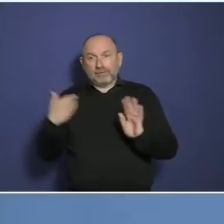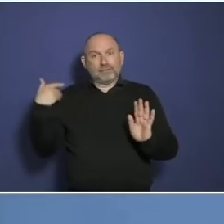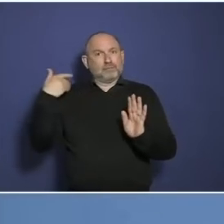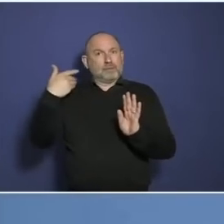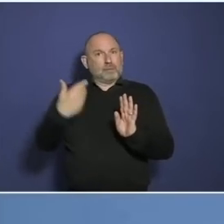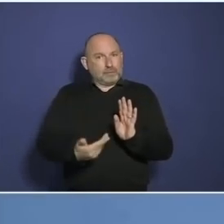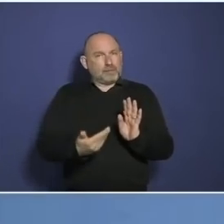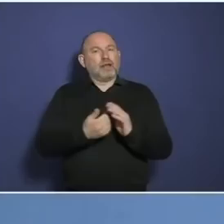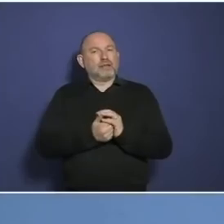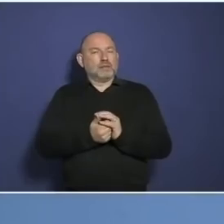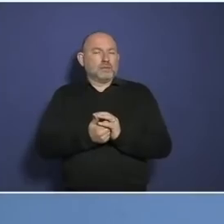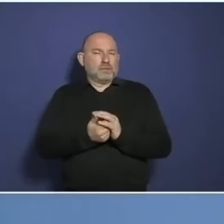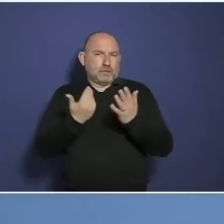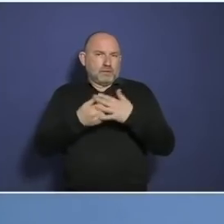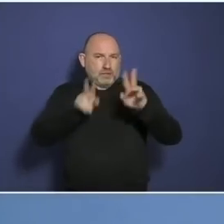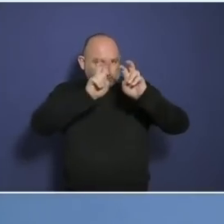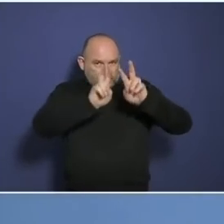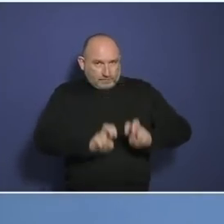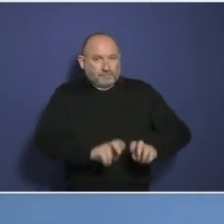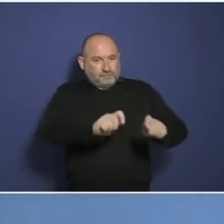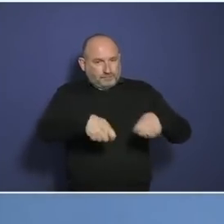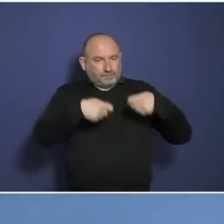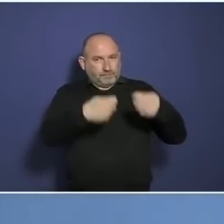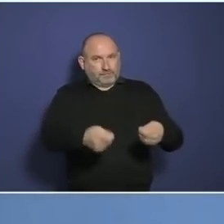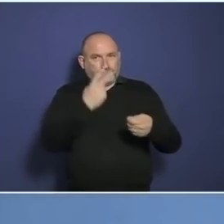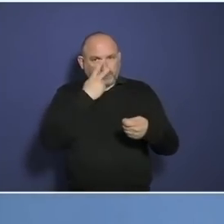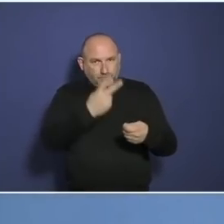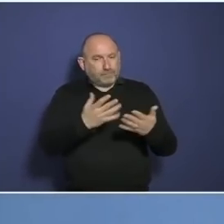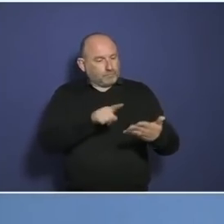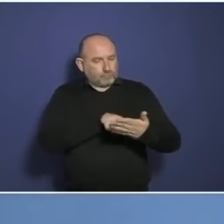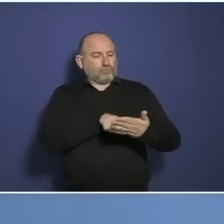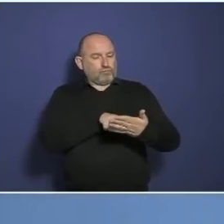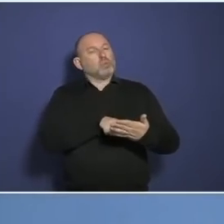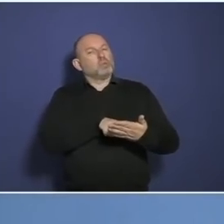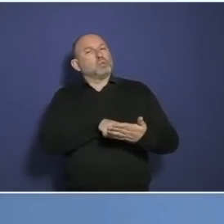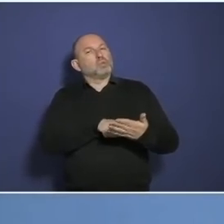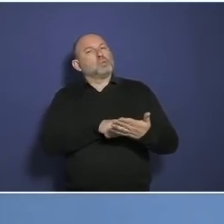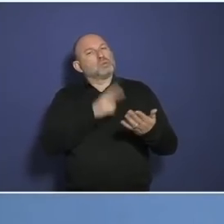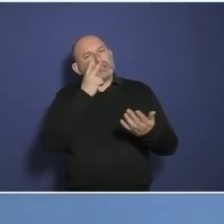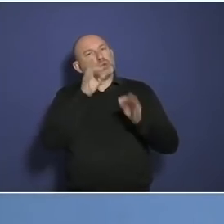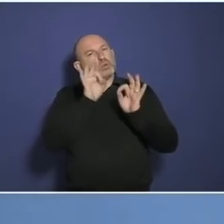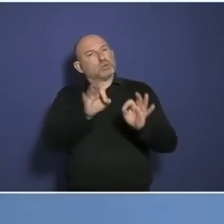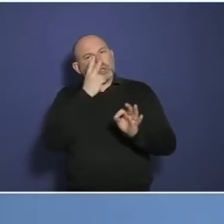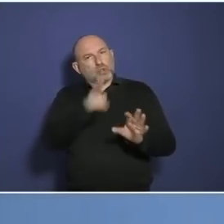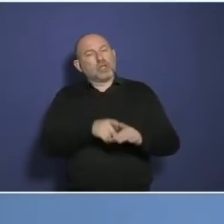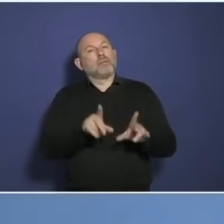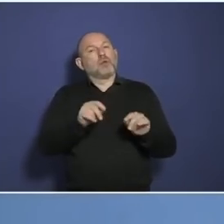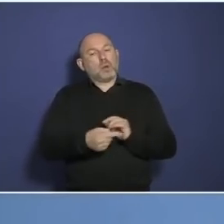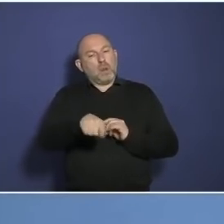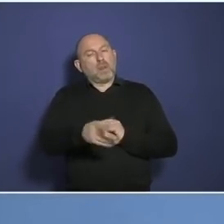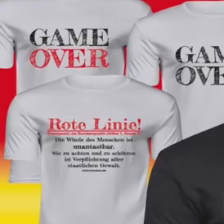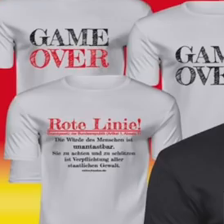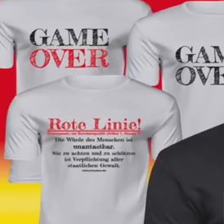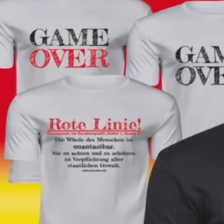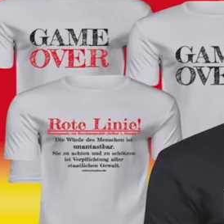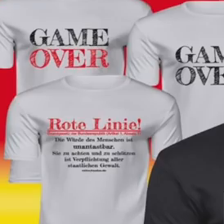ob als Mitglied oder nicht, auf jeden Fall weiter auch gelegentlich berichten, aber nicht mehr so oft wie früher. Alles Gute. Danke. Tschau.